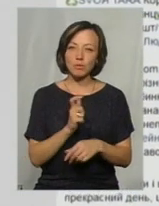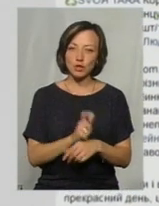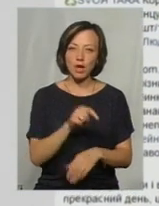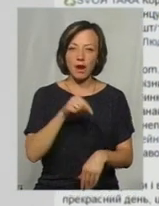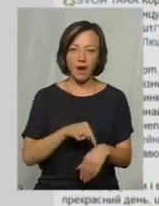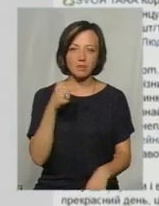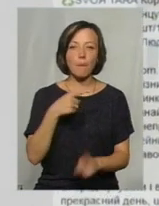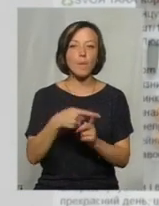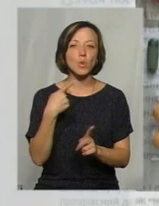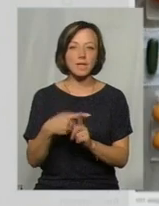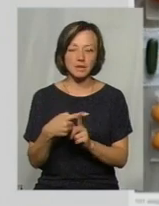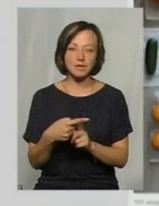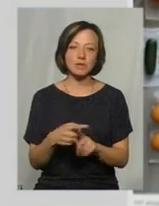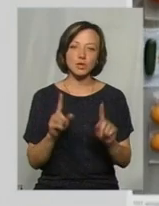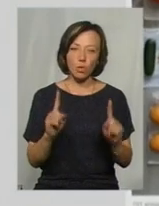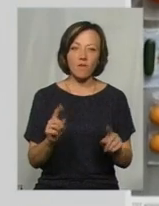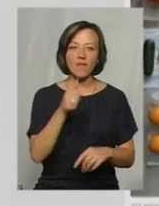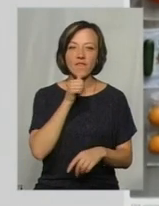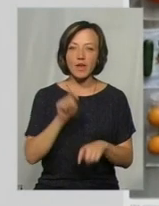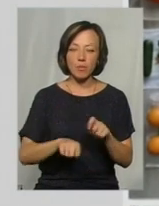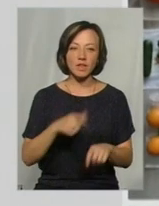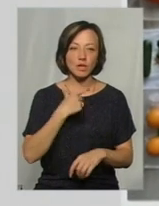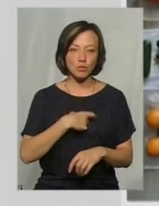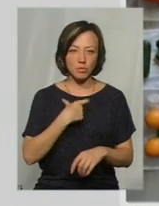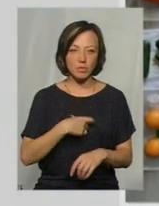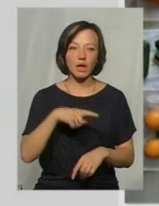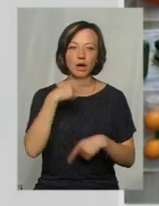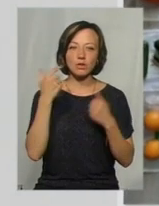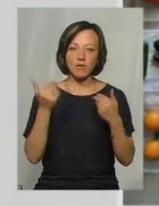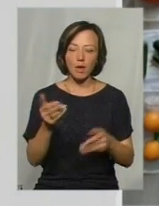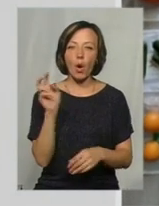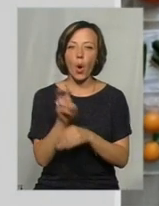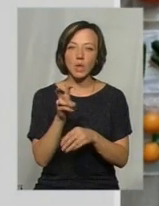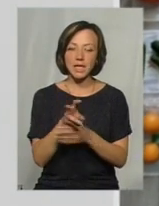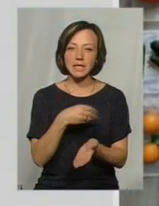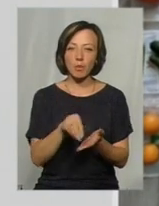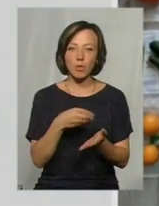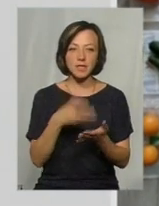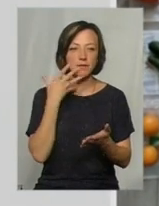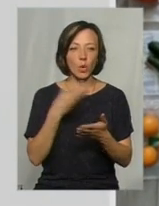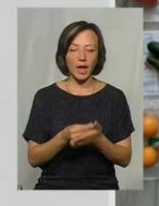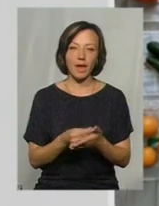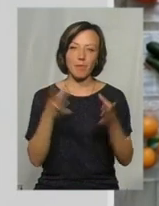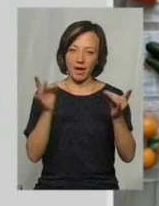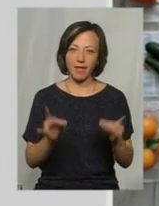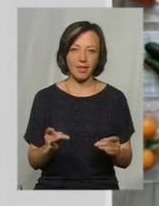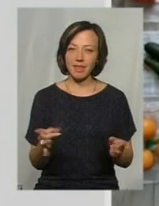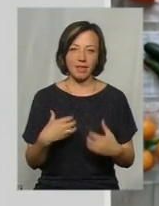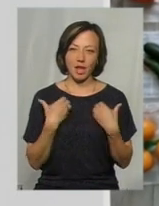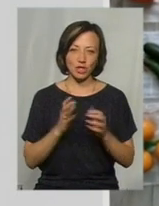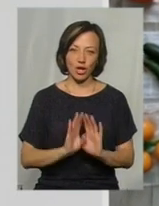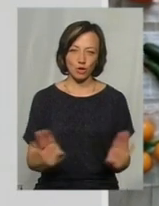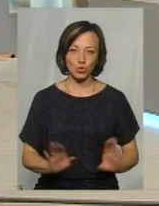реакцій позитивна. Словом, випробувала на собі і запевняю вас, ходити за покупками зі своєю тарою не страшно.